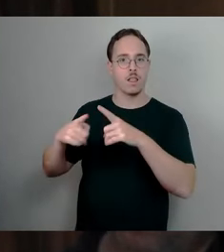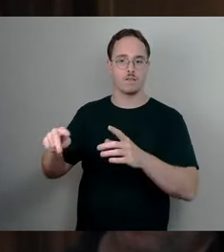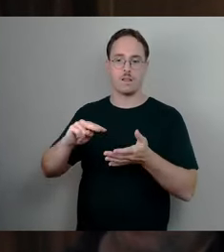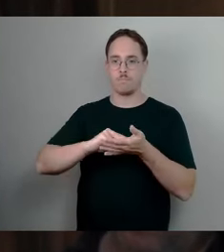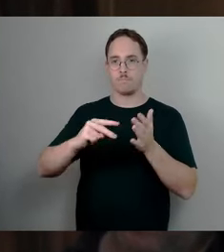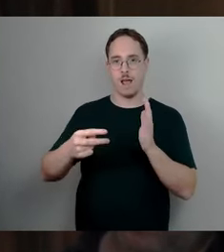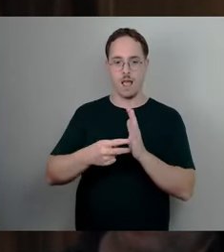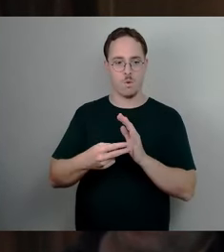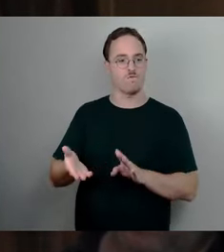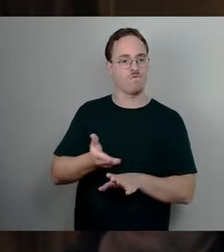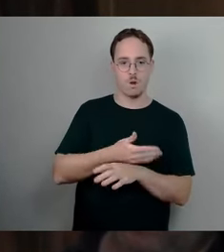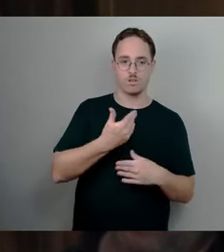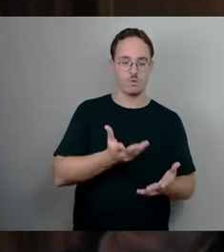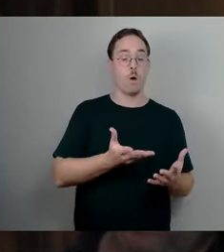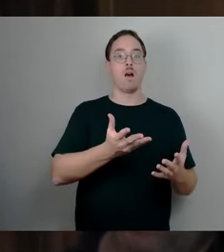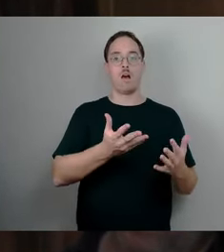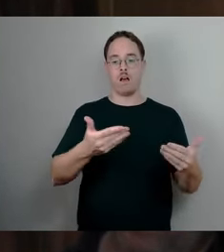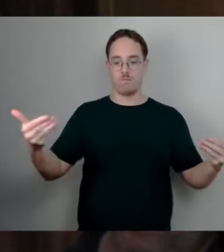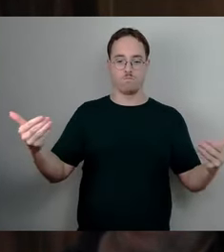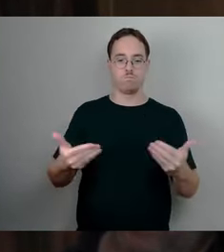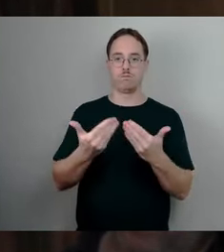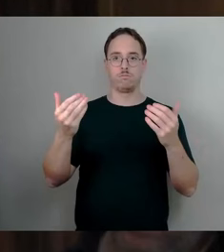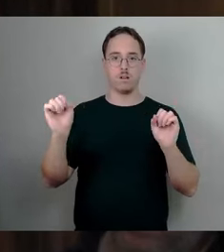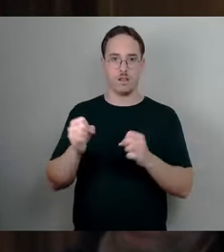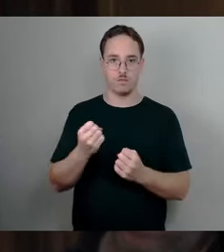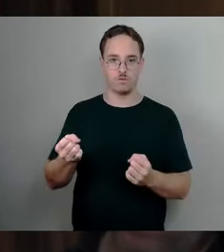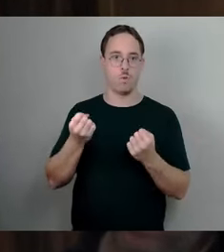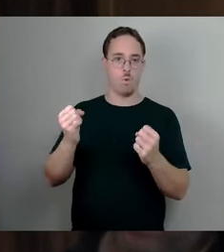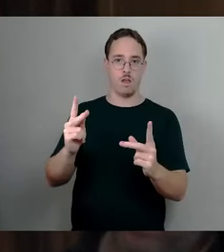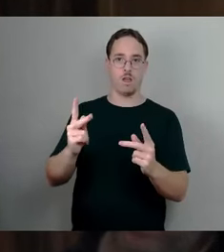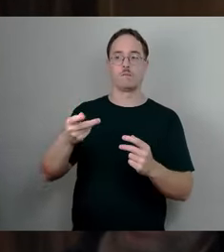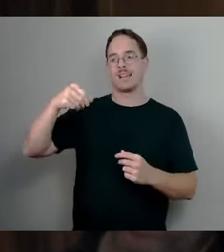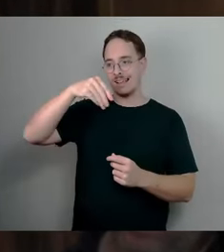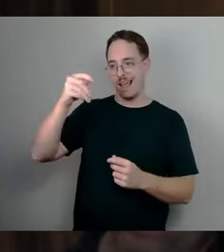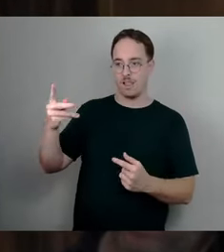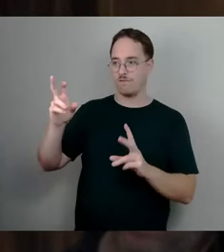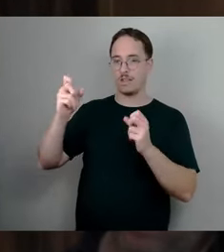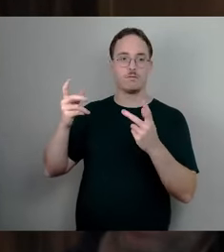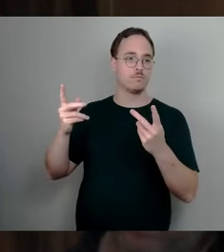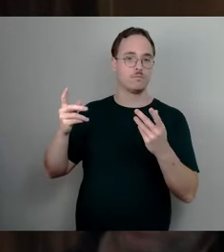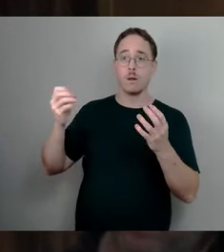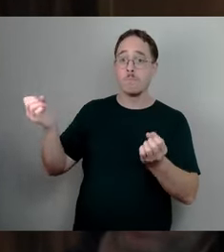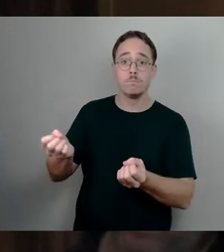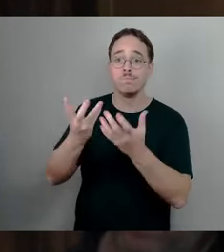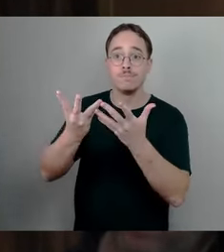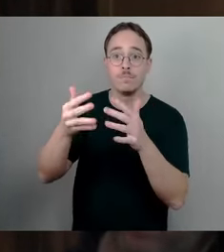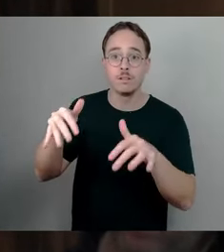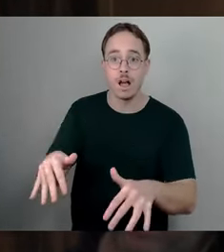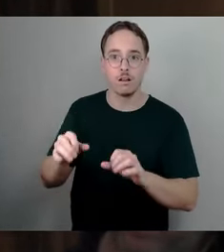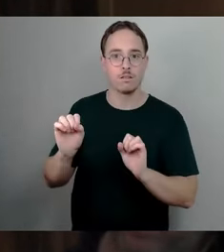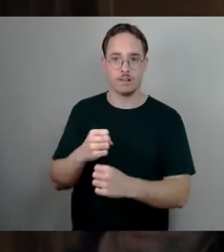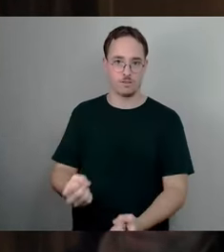das ein gutes Recht. Sagen wir, es fällt kein Manner vom Himmel. Dann haben Sie nämlich Vertrauen begründet, bei welchen, die dann nach dem Willen des